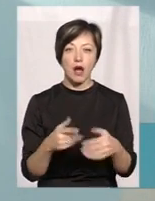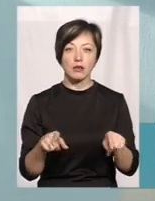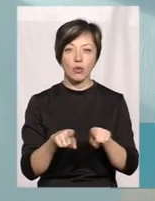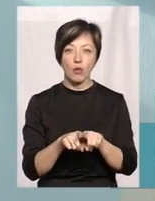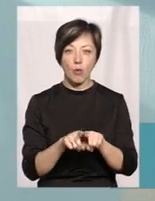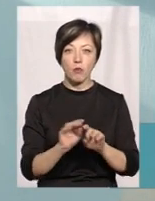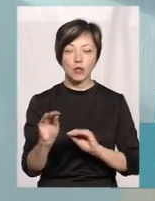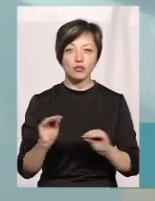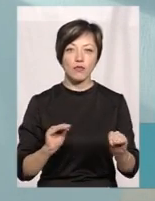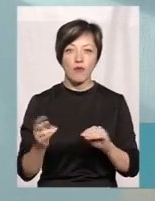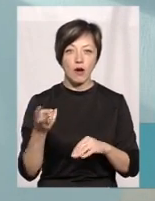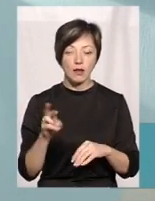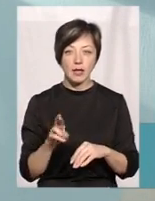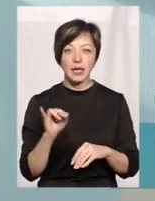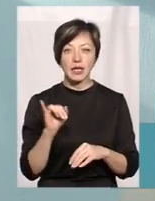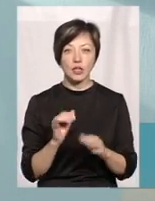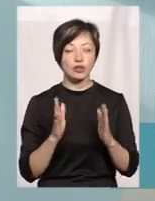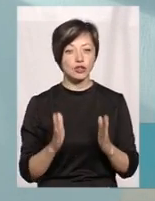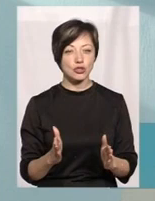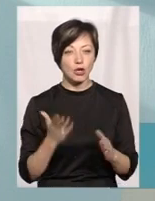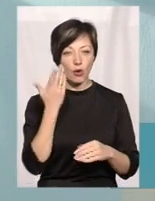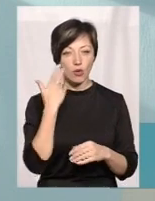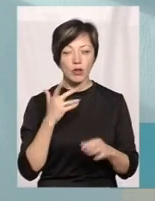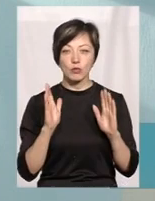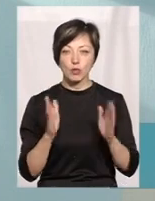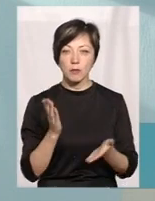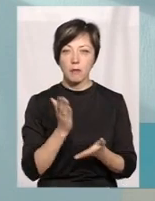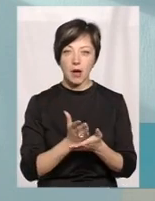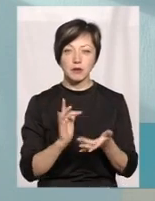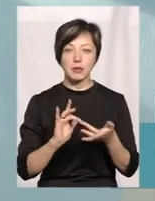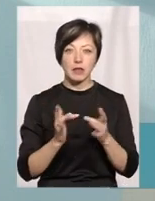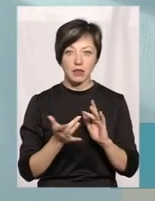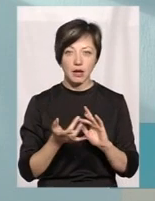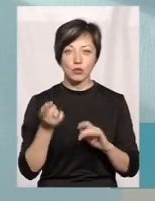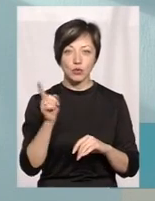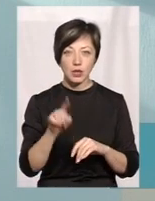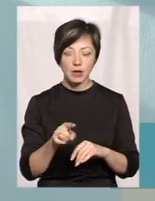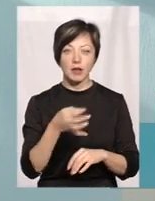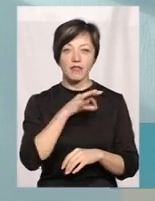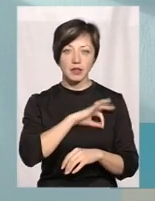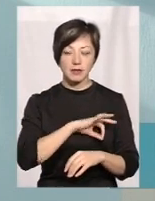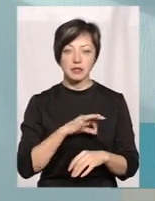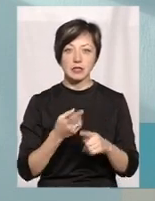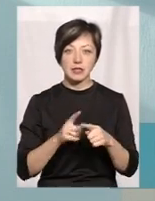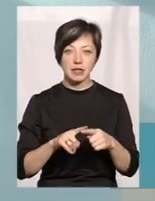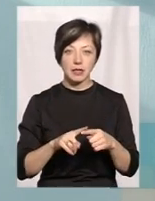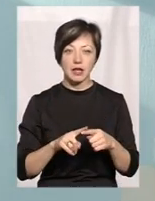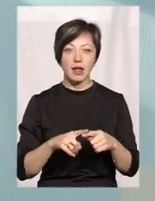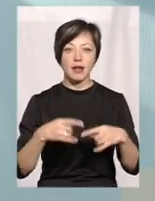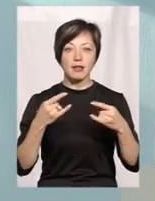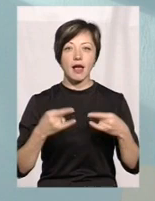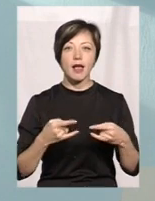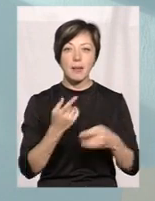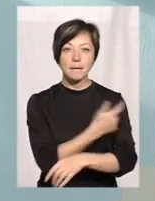облаштування. І лише коли ми будемо мати інтернет, тоді буде ефективним застосування телемедицини.